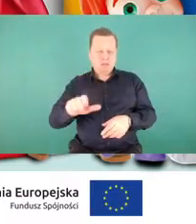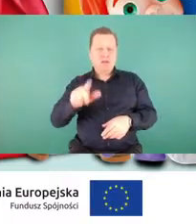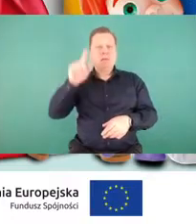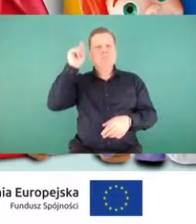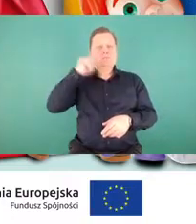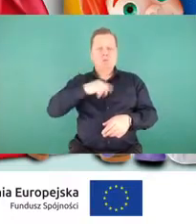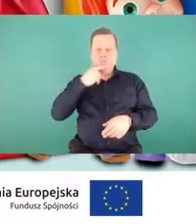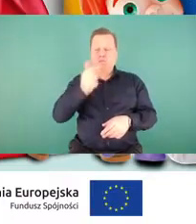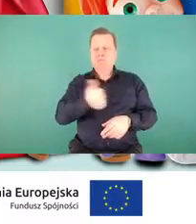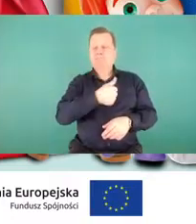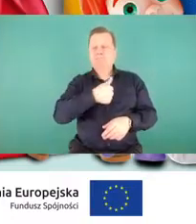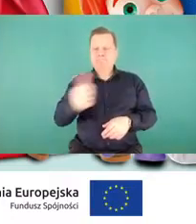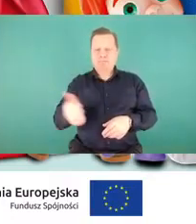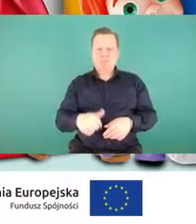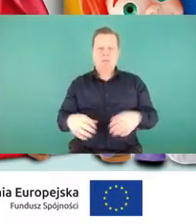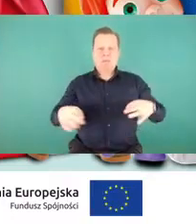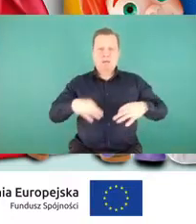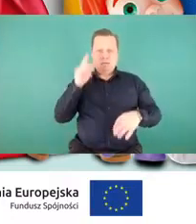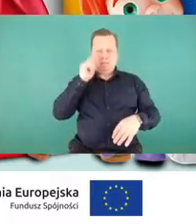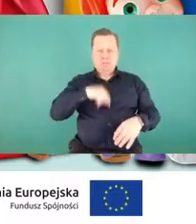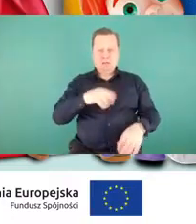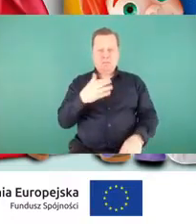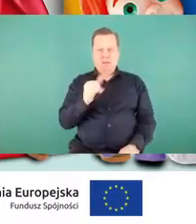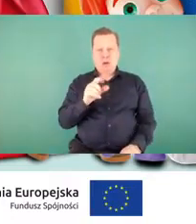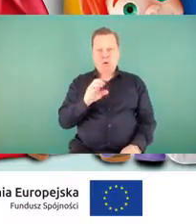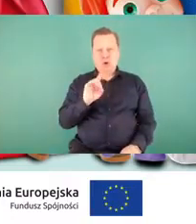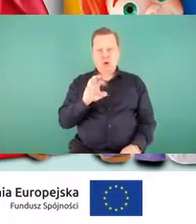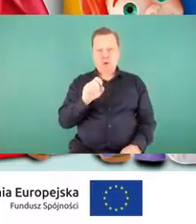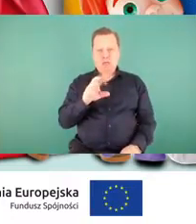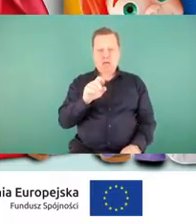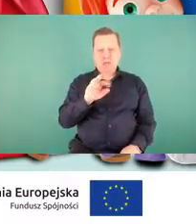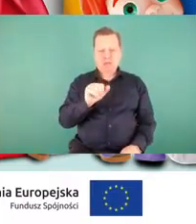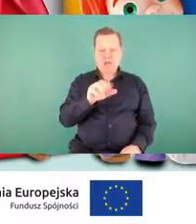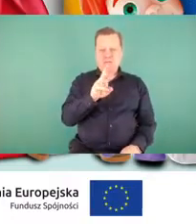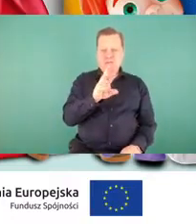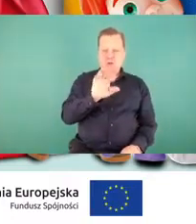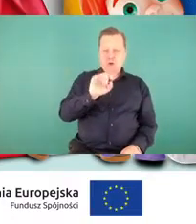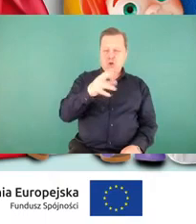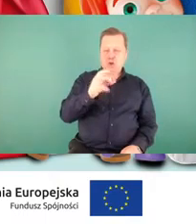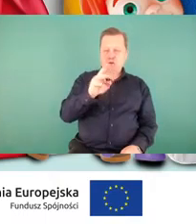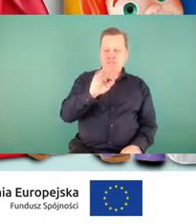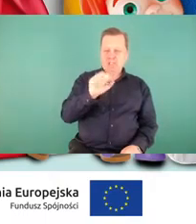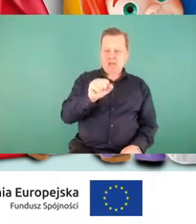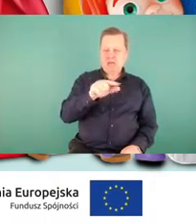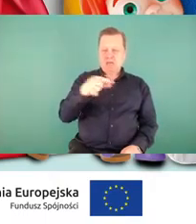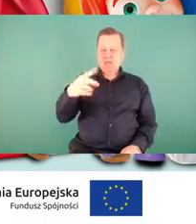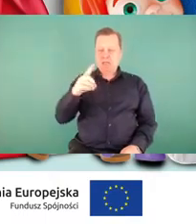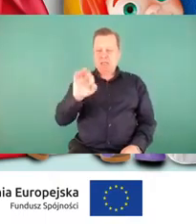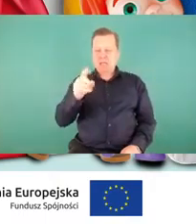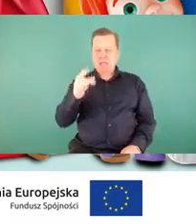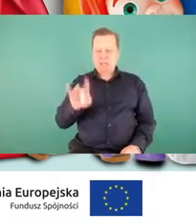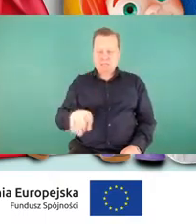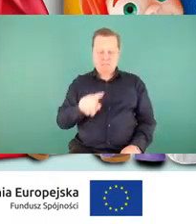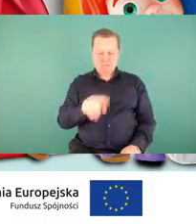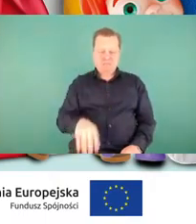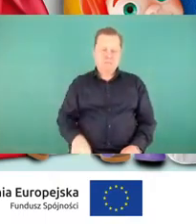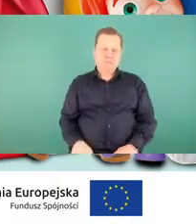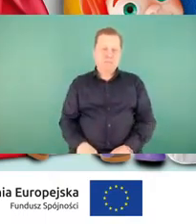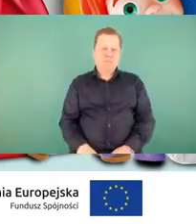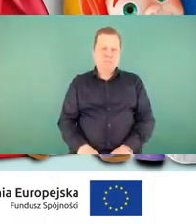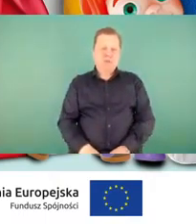Poproszę panią psycholog Małgorzatę Wronowską-Gniady, by odniosła się do działań prowadzonych przez Urząd Transportu Kolejowego.